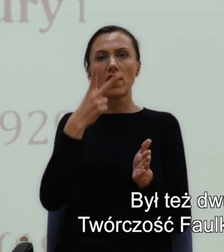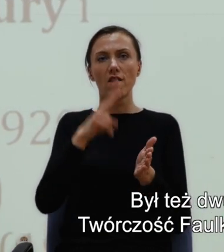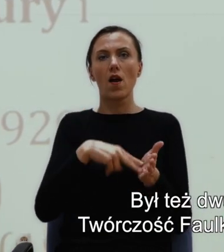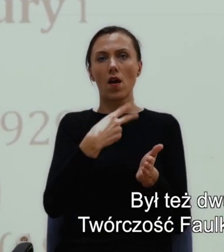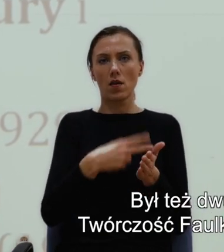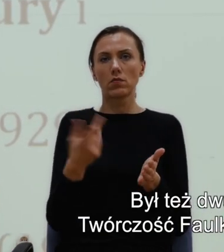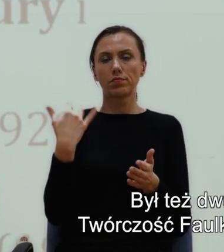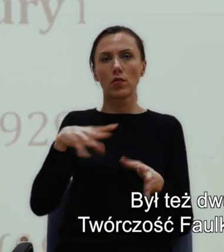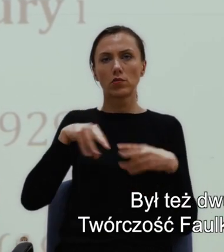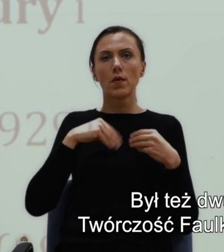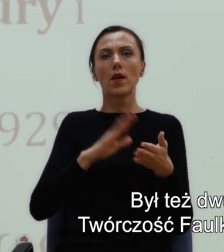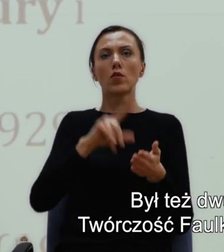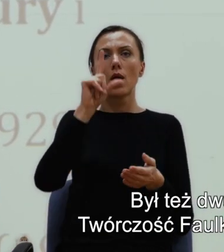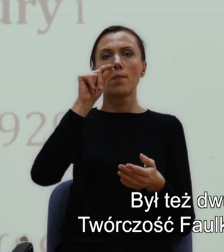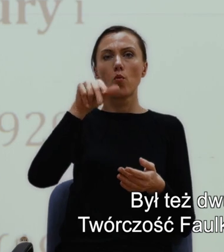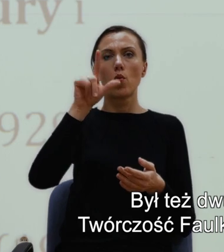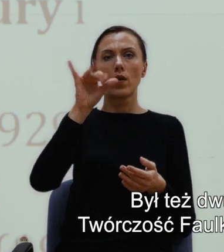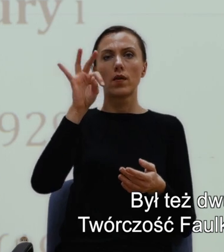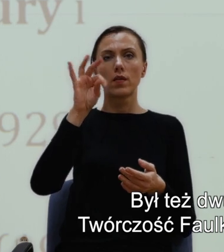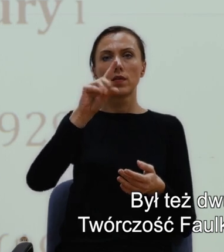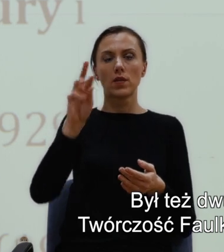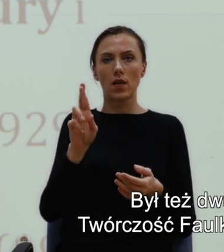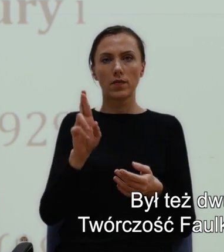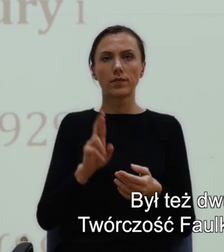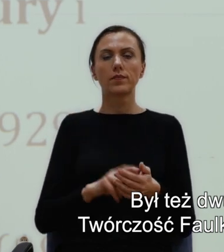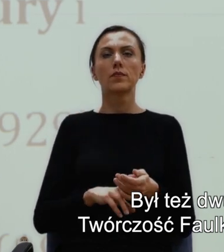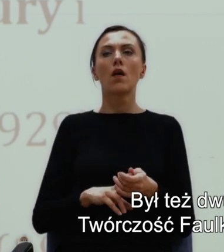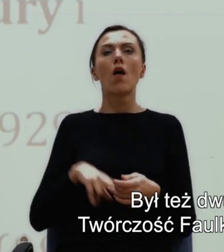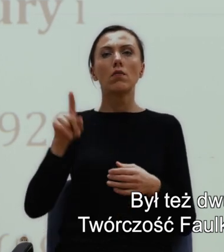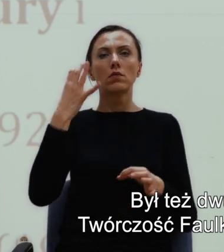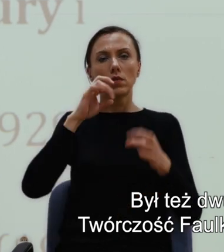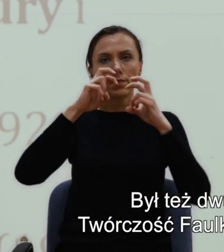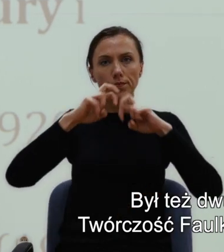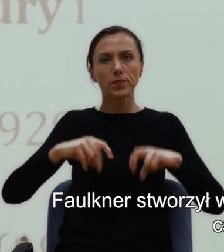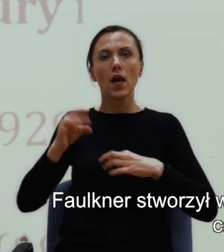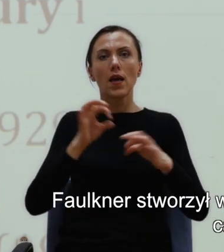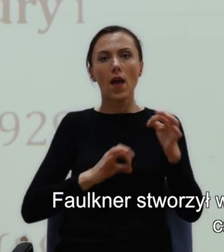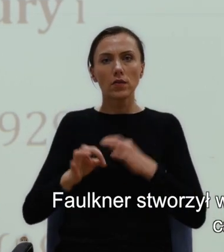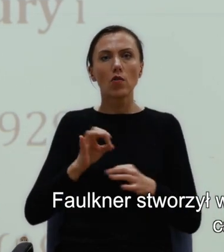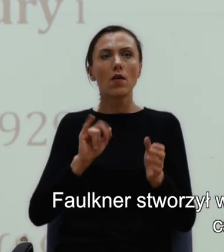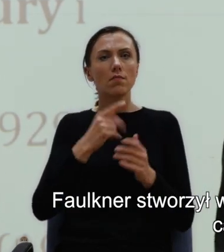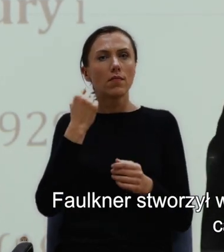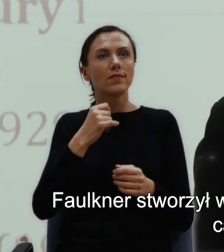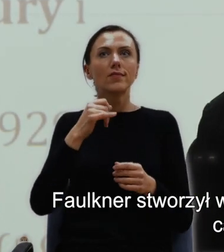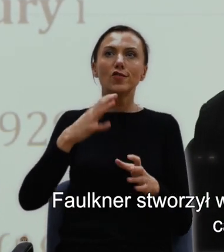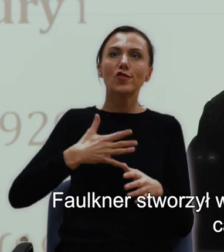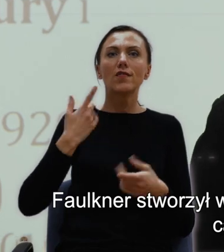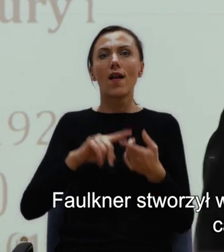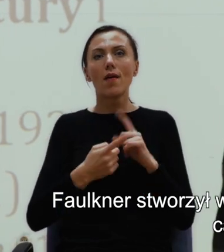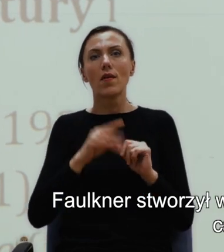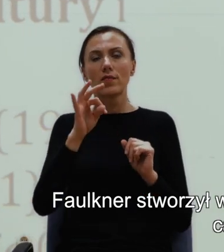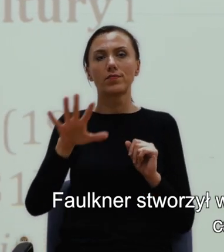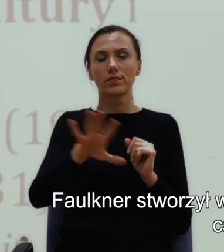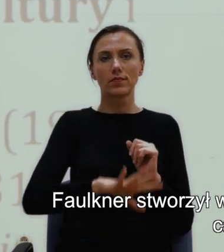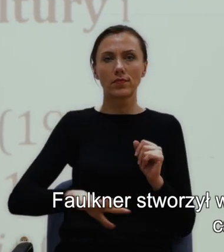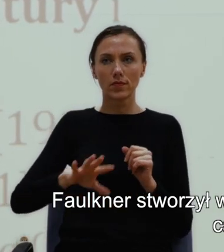Nagrody Pulitzera. Twórczość Faulknera eksploruje historię i paradoksy regionu. Faulkner stworzył w swoich powieściach i w swoich